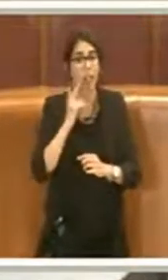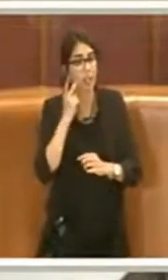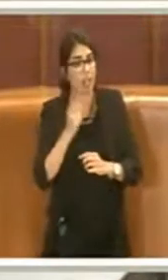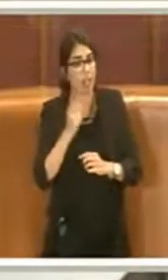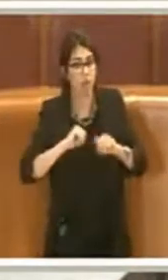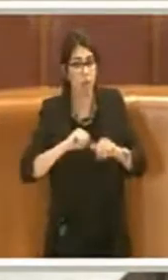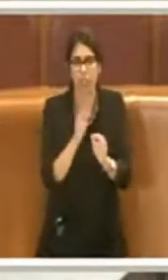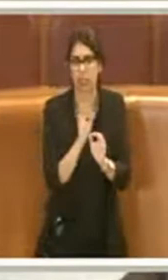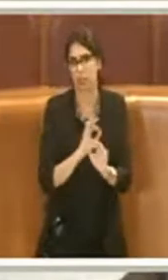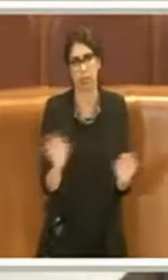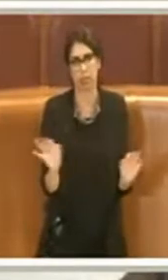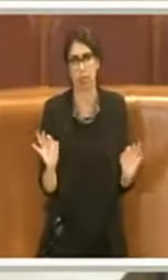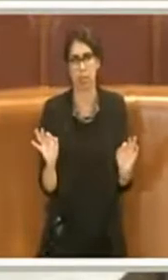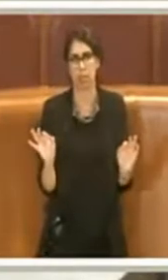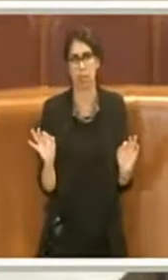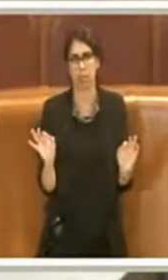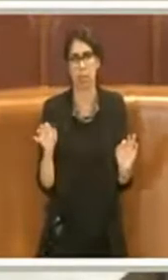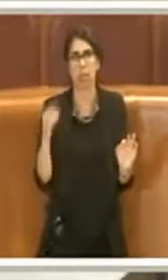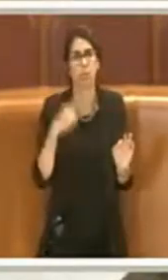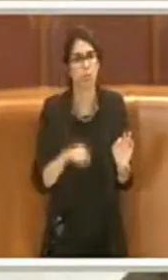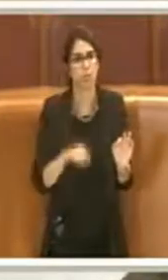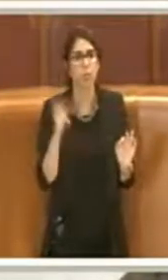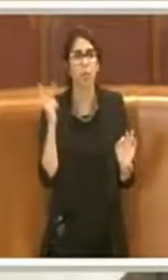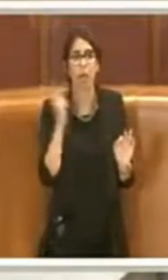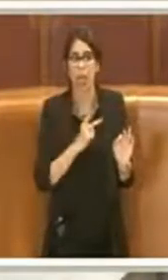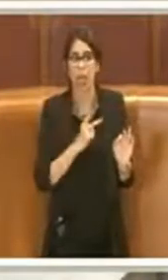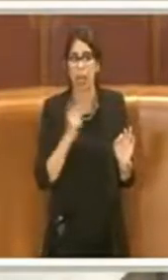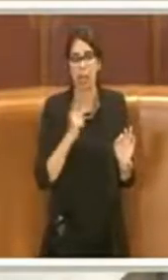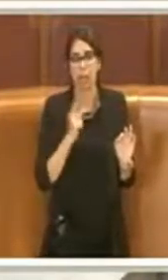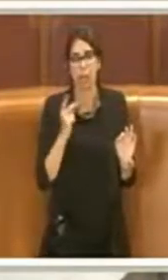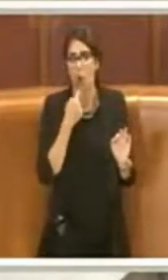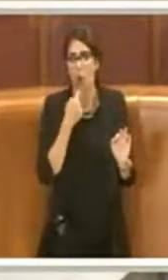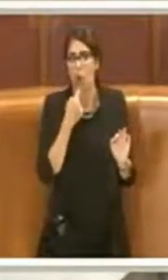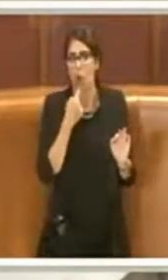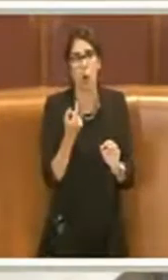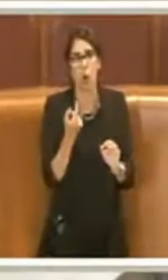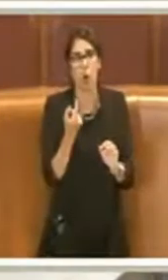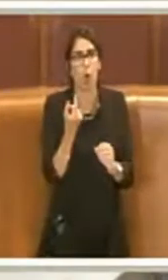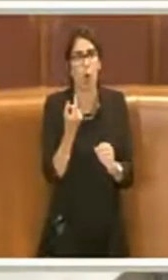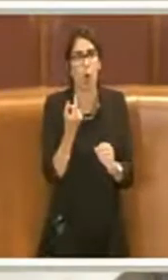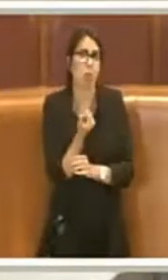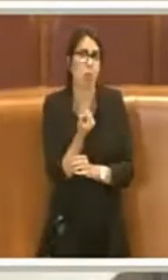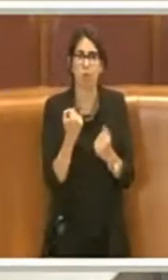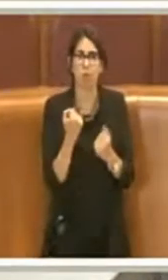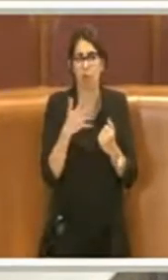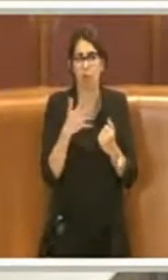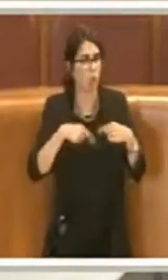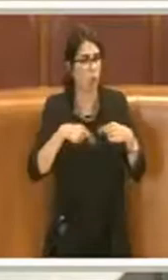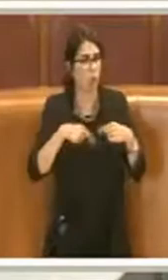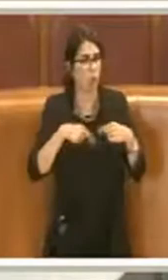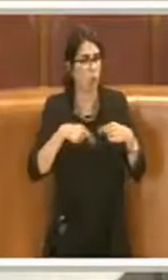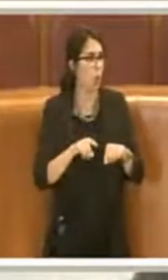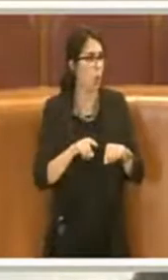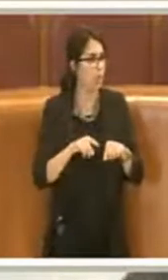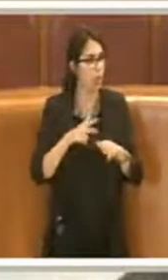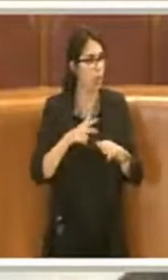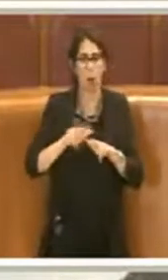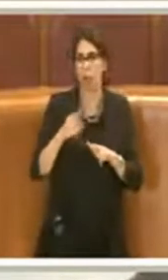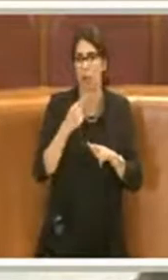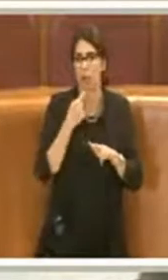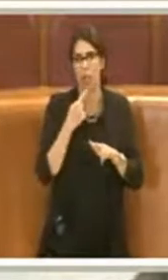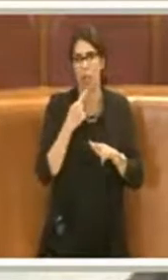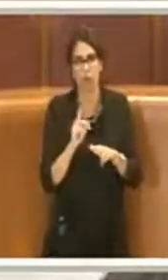delle vere e proprie, lo dico in maniera anche forse un po' forte per un consiglio comunale, ma sono